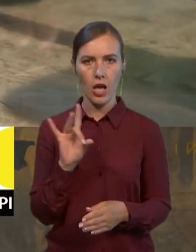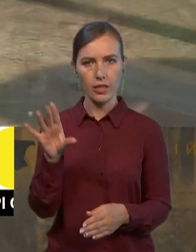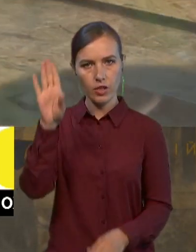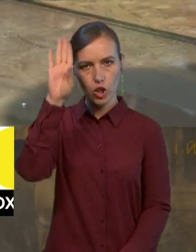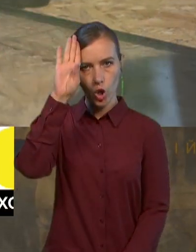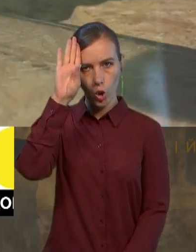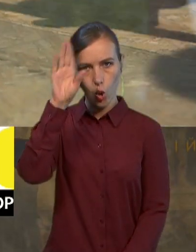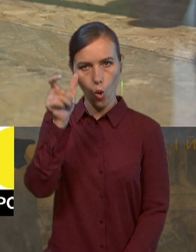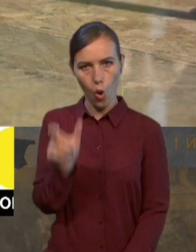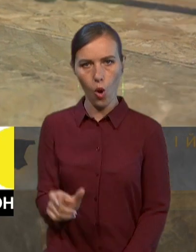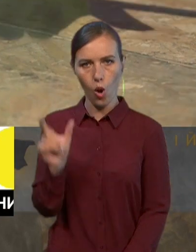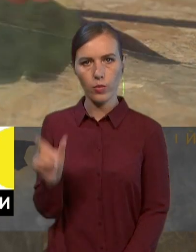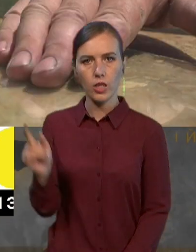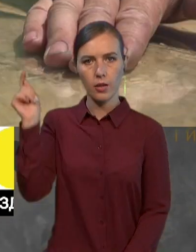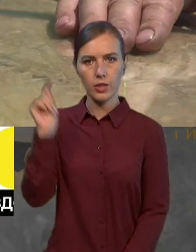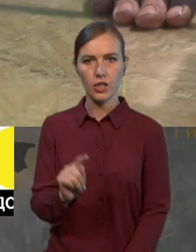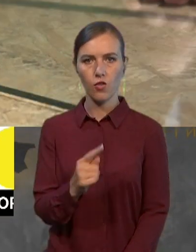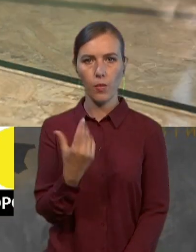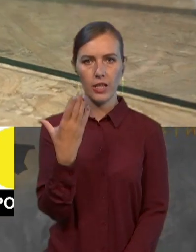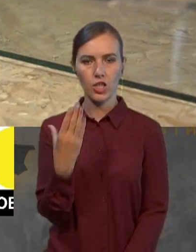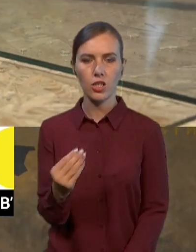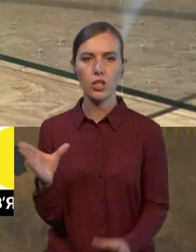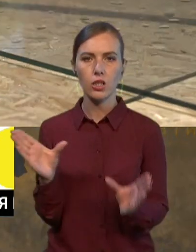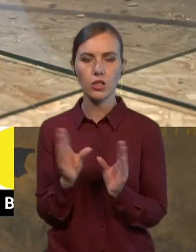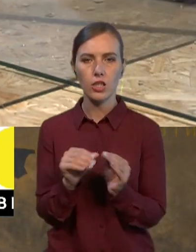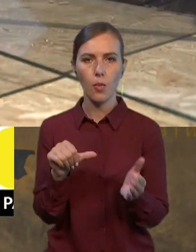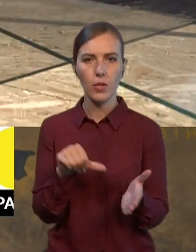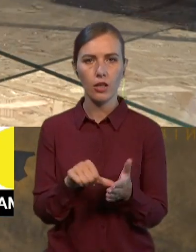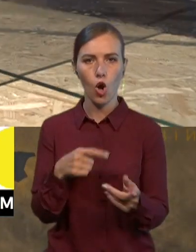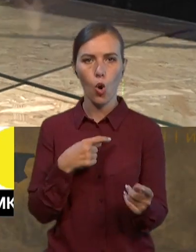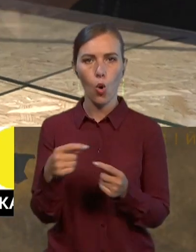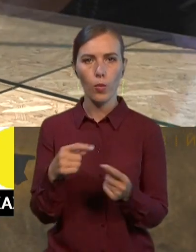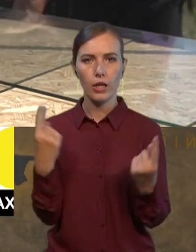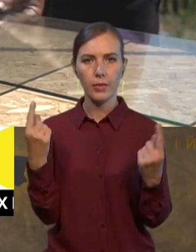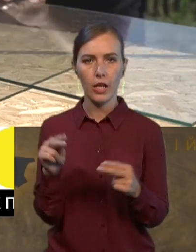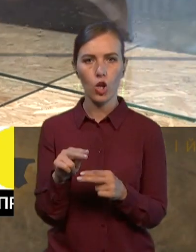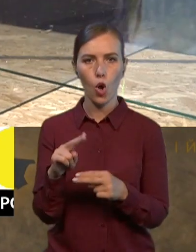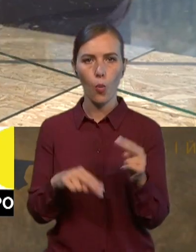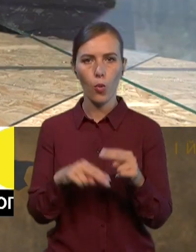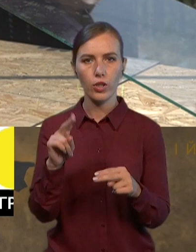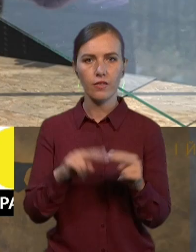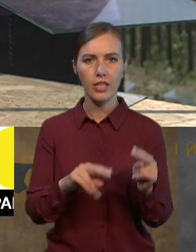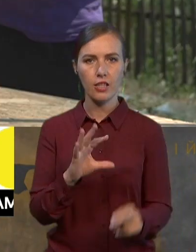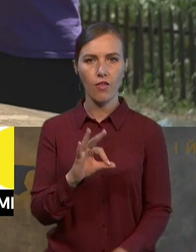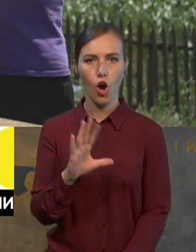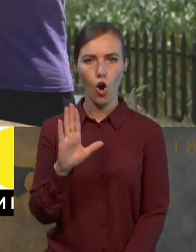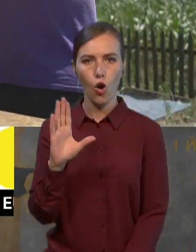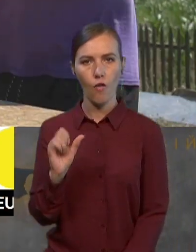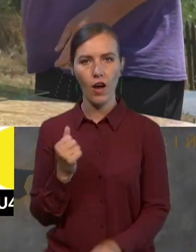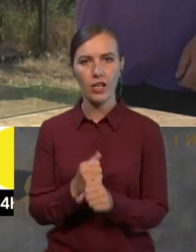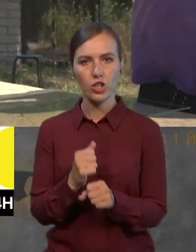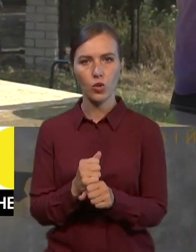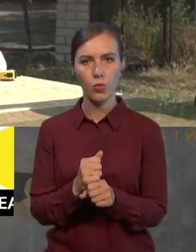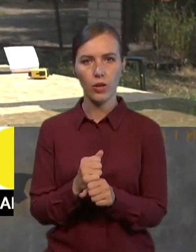приїхали в перші дні разом з представниками управління капітального будівництва ОВА, зробили дефектні